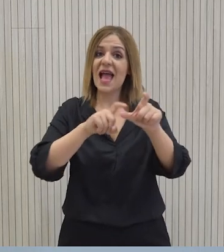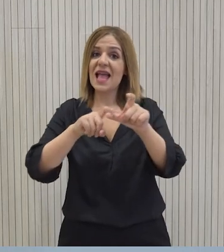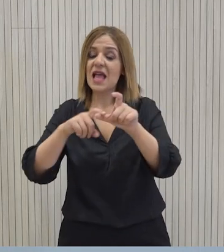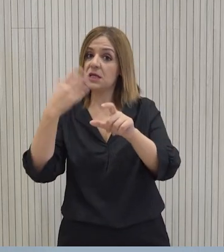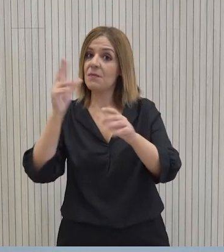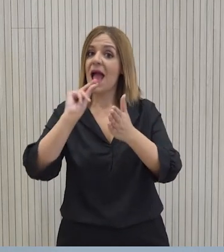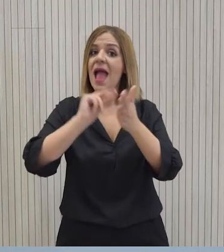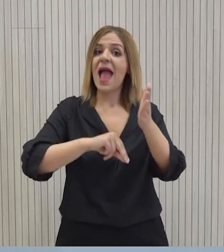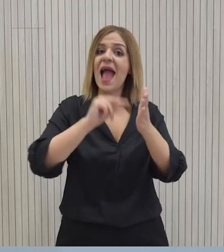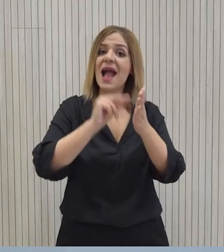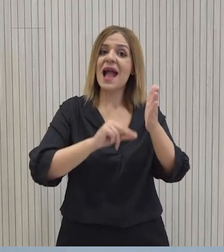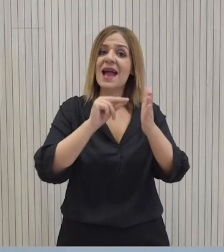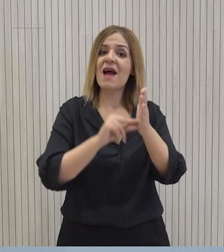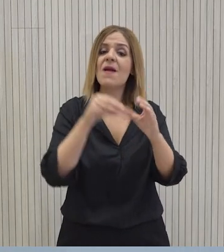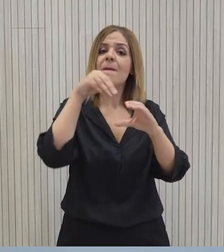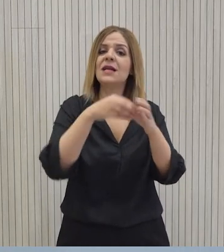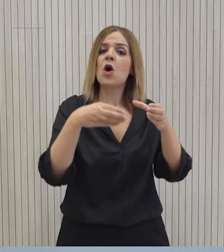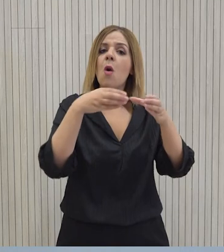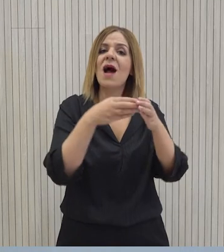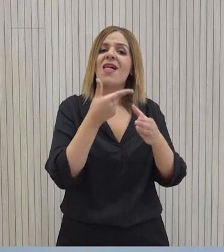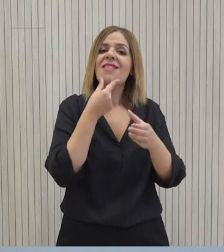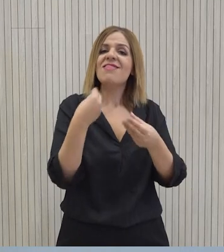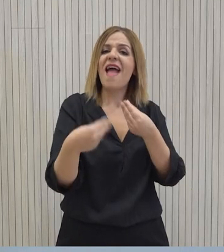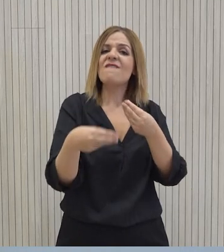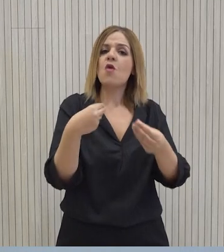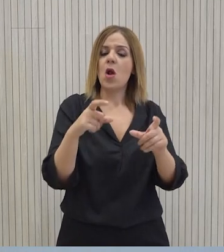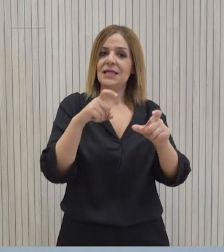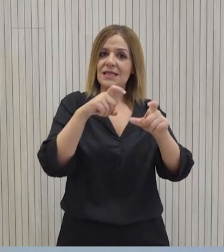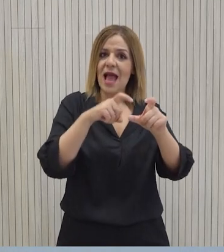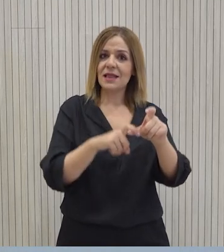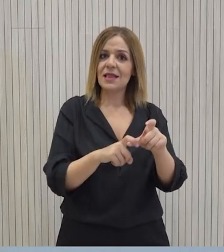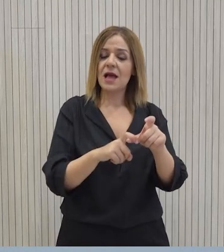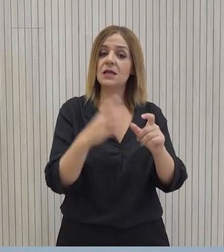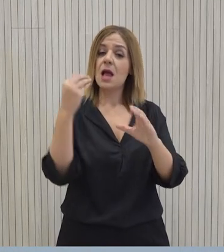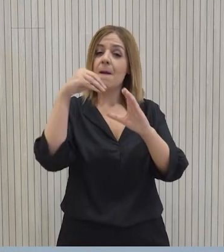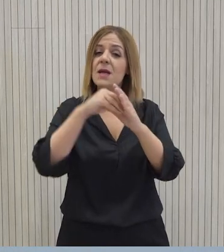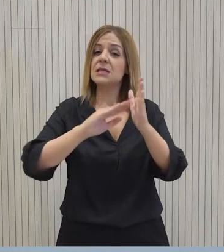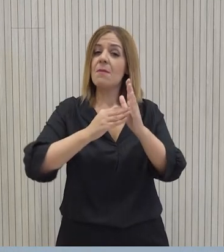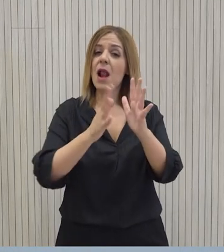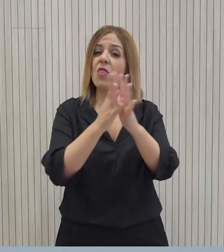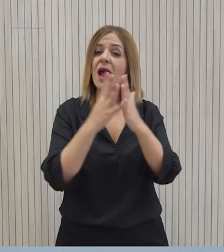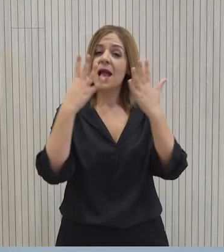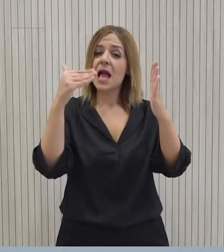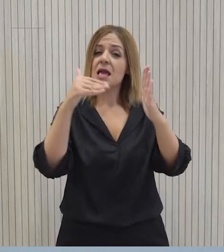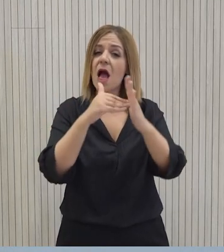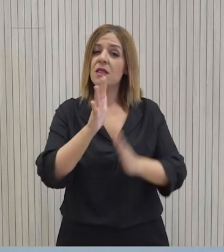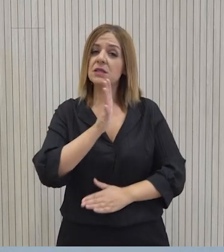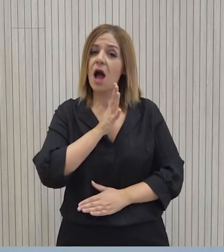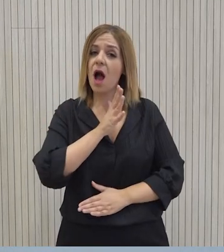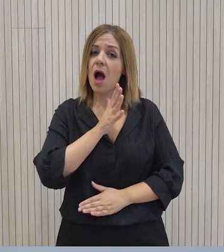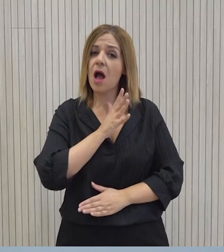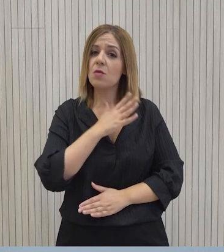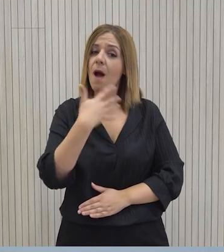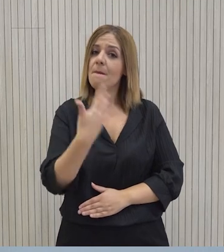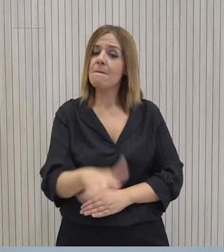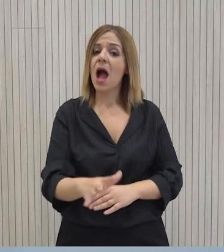εγγραφεί στην Μονάδα Διευκόλυνσης Εταιρεών από το 2022 οι οποίες απασχολούν 19.000 ειδικευμένους εργαζομένους ενώ έχουν